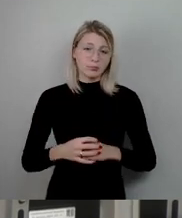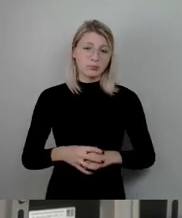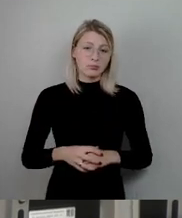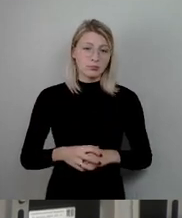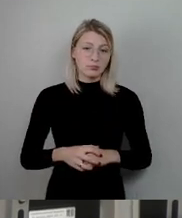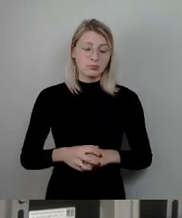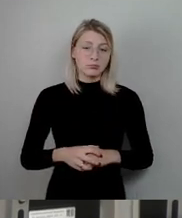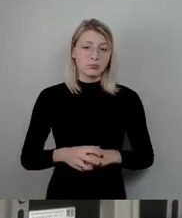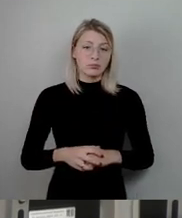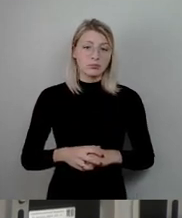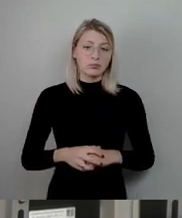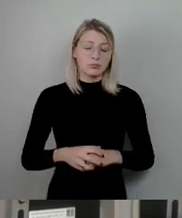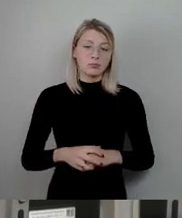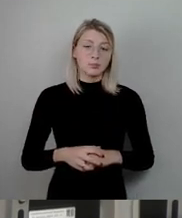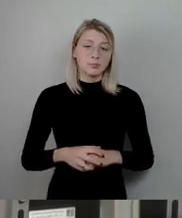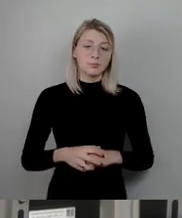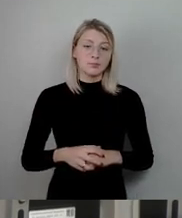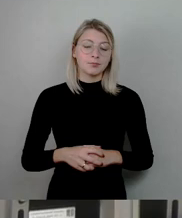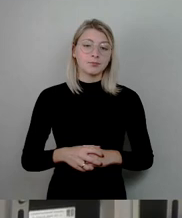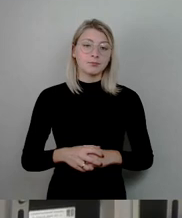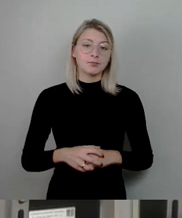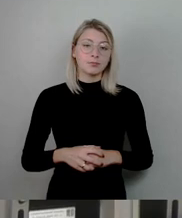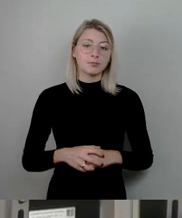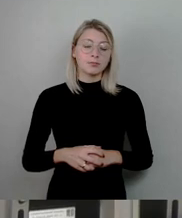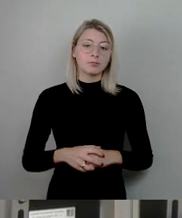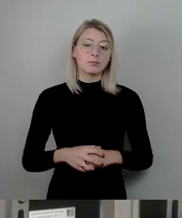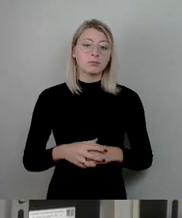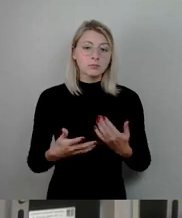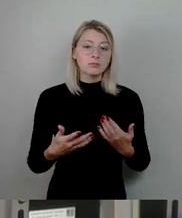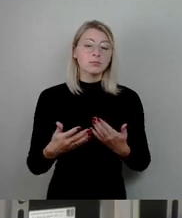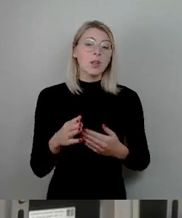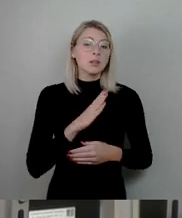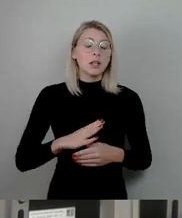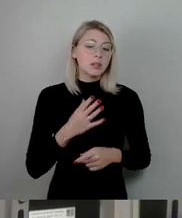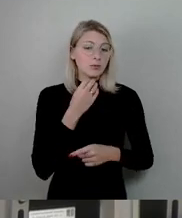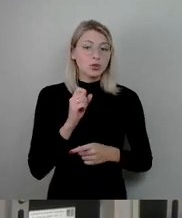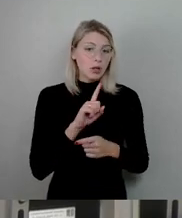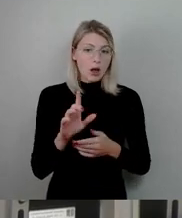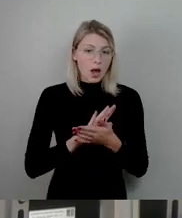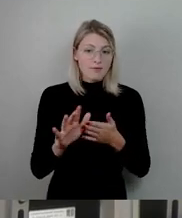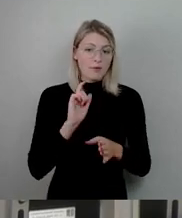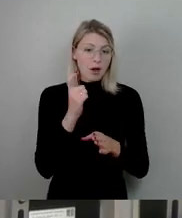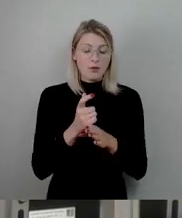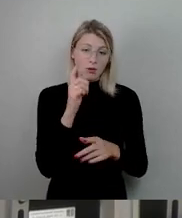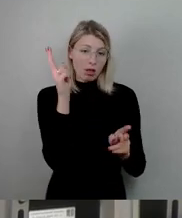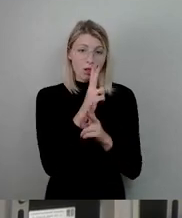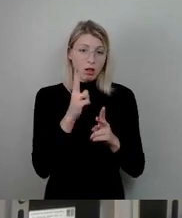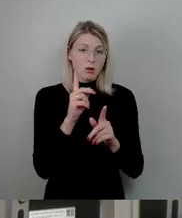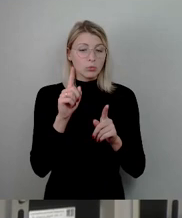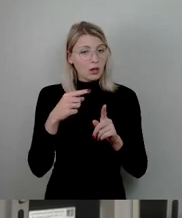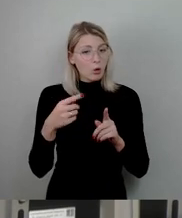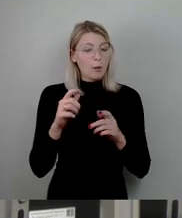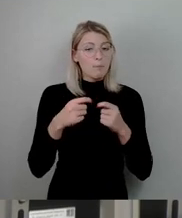natürlich auch unseren Freistaat nicht aus der Verantwortung nehmen, denn hier auch dieses Bundesprogramm, was es ja gibt,